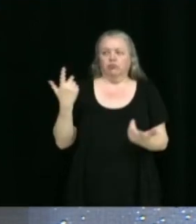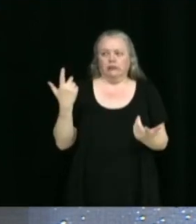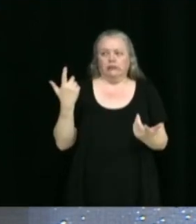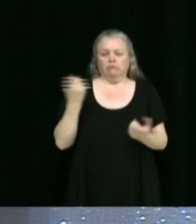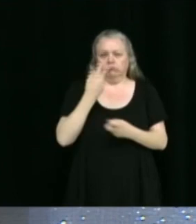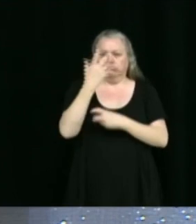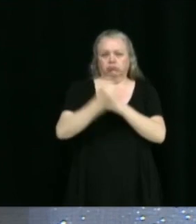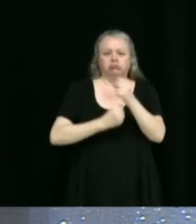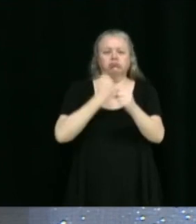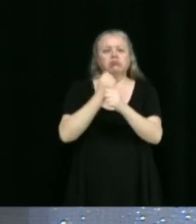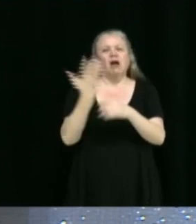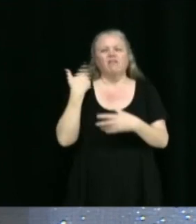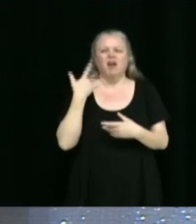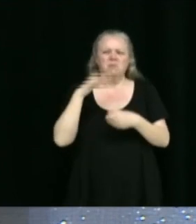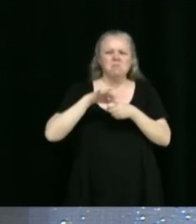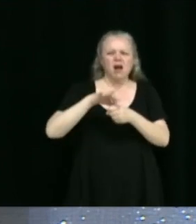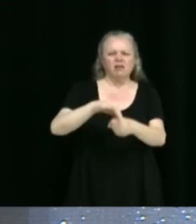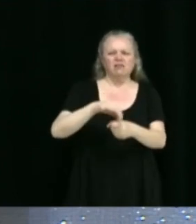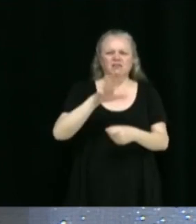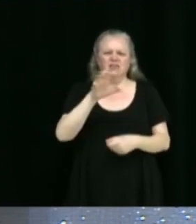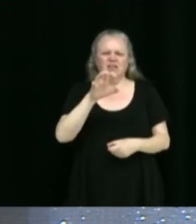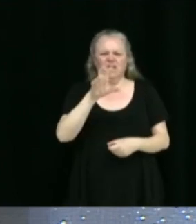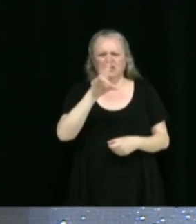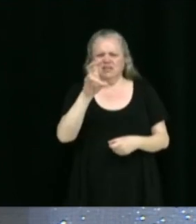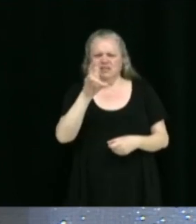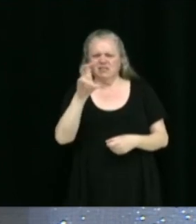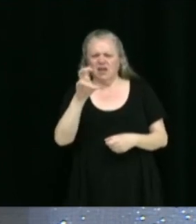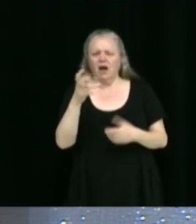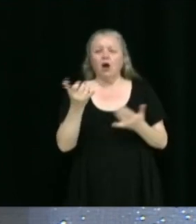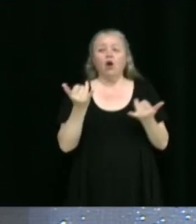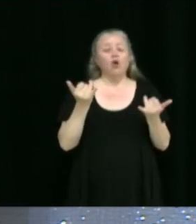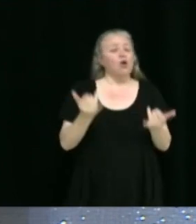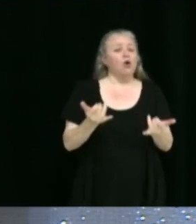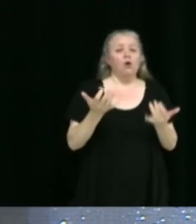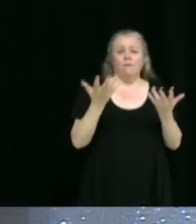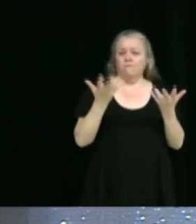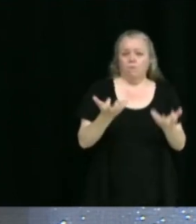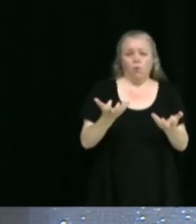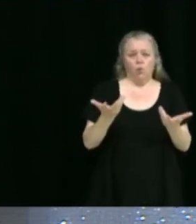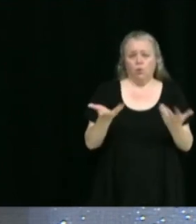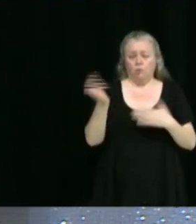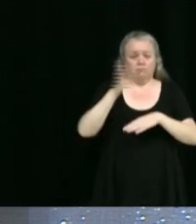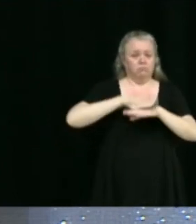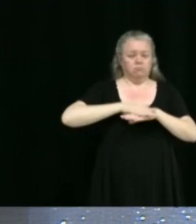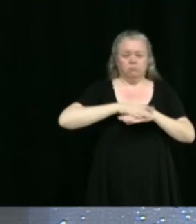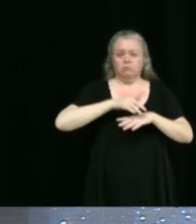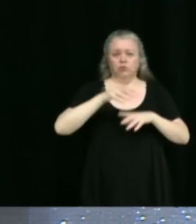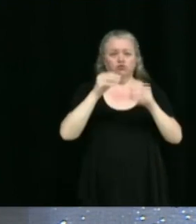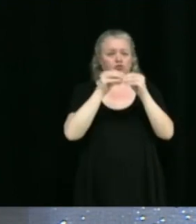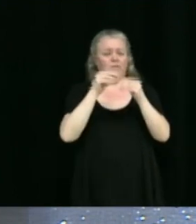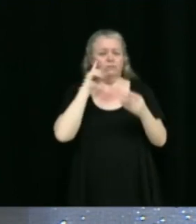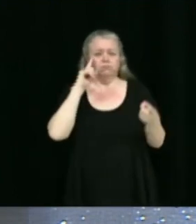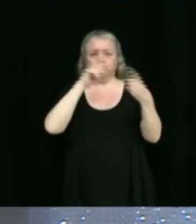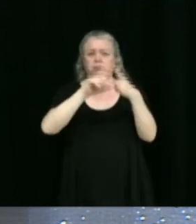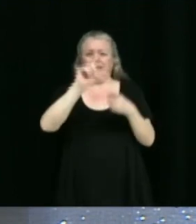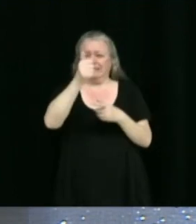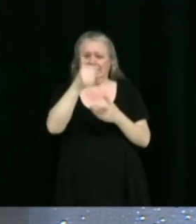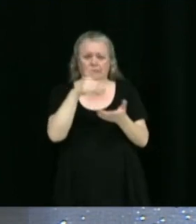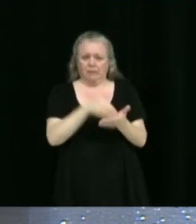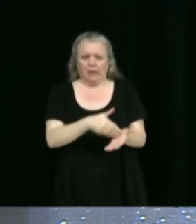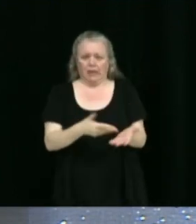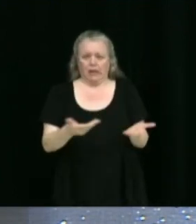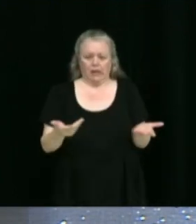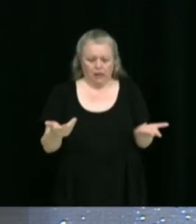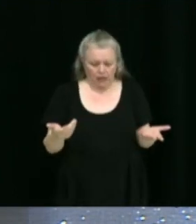Malan, on plantait 500, 700 arbres. on a l'ambition de voir monter ces chiffres-là jusqu'à des dizaines de milliers